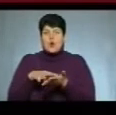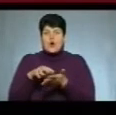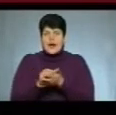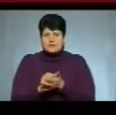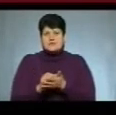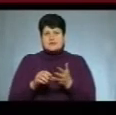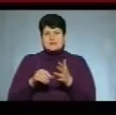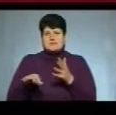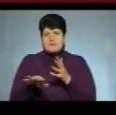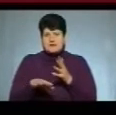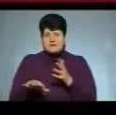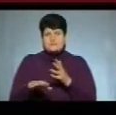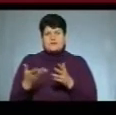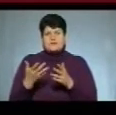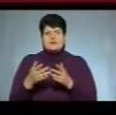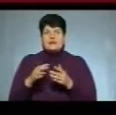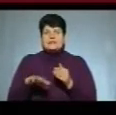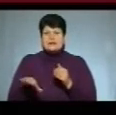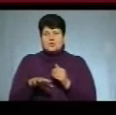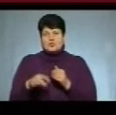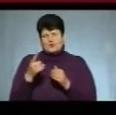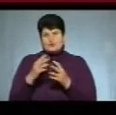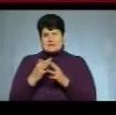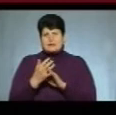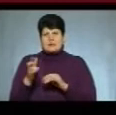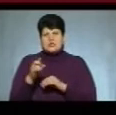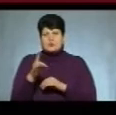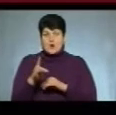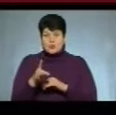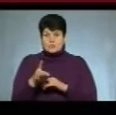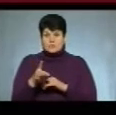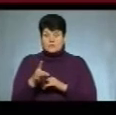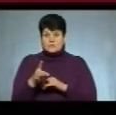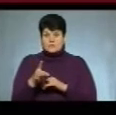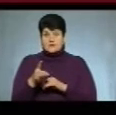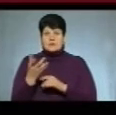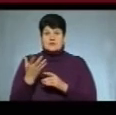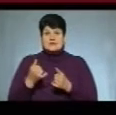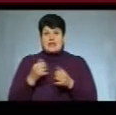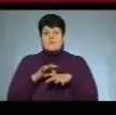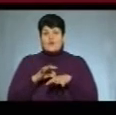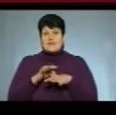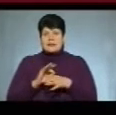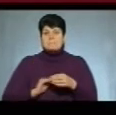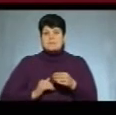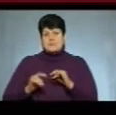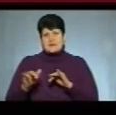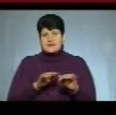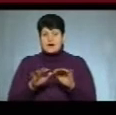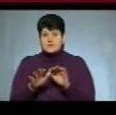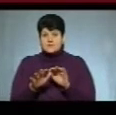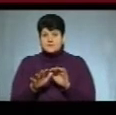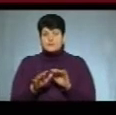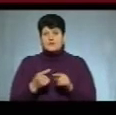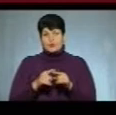розмірі 10 гектарів на території одного із сіл Бережанського району для введення підприємницької діяльності. Зловмисника